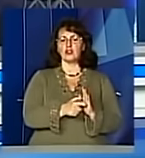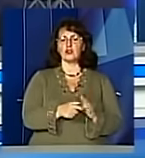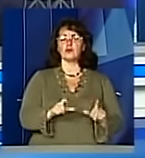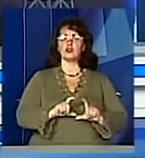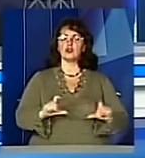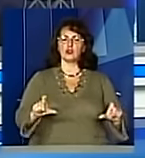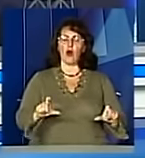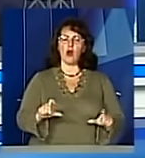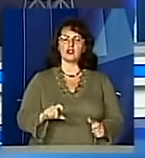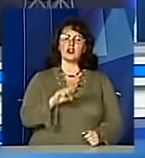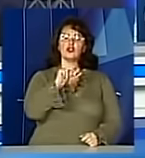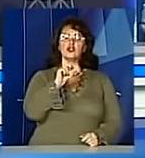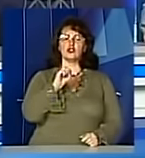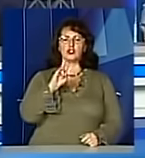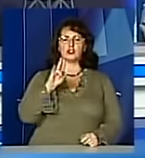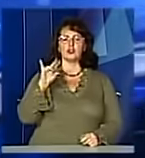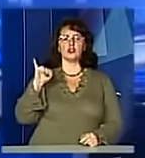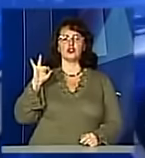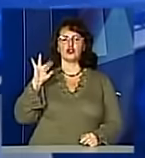Олени Чернишової. Вечір добрий.